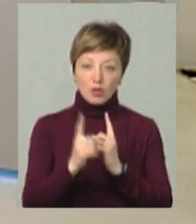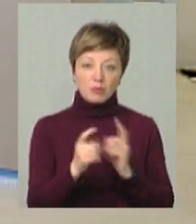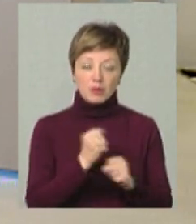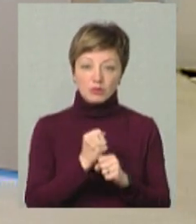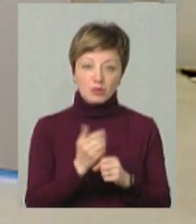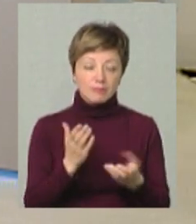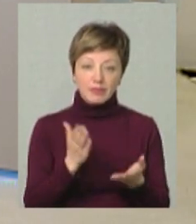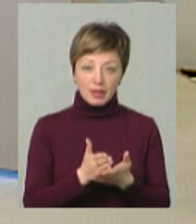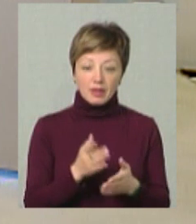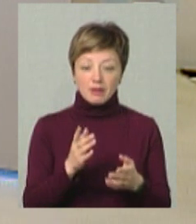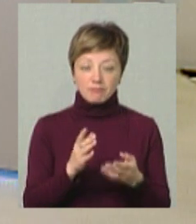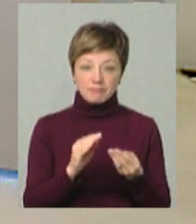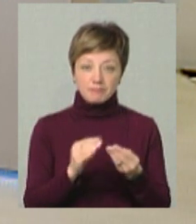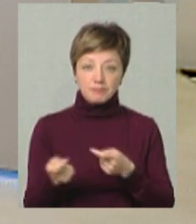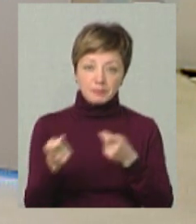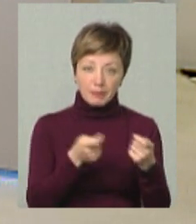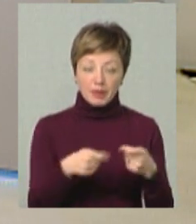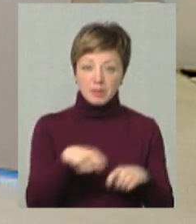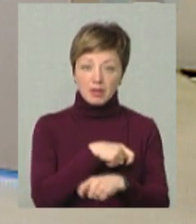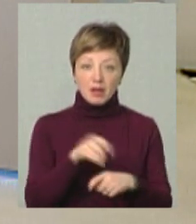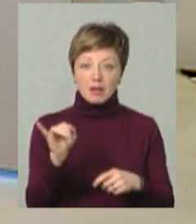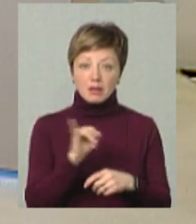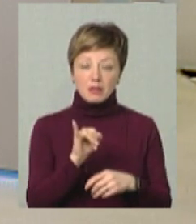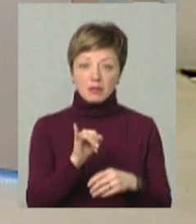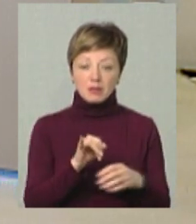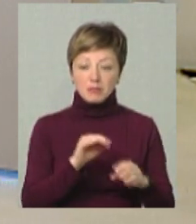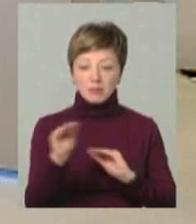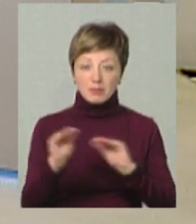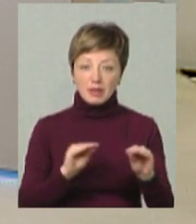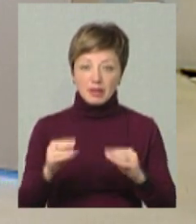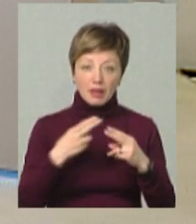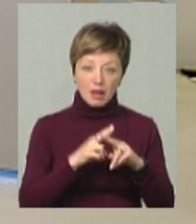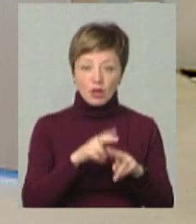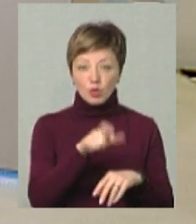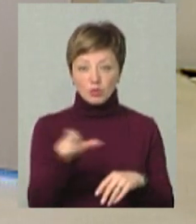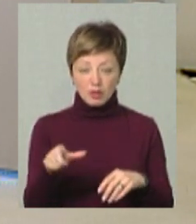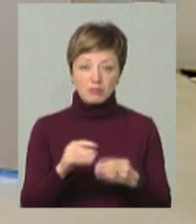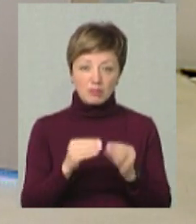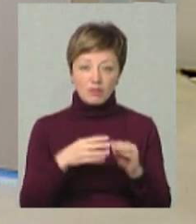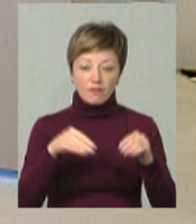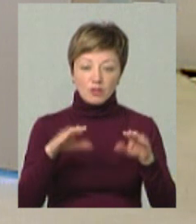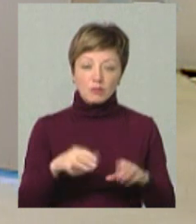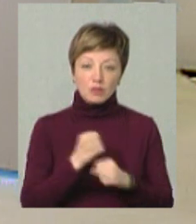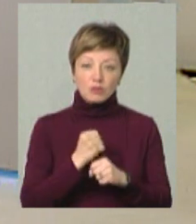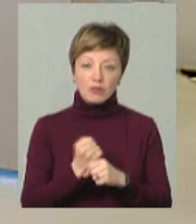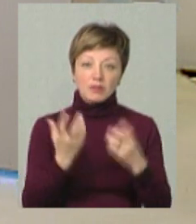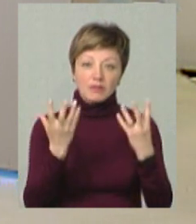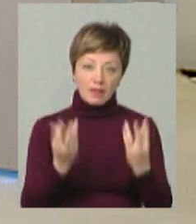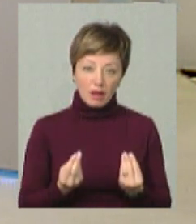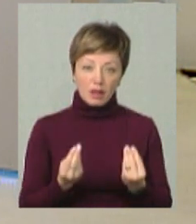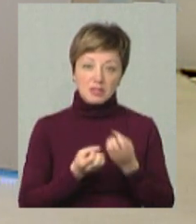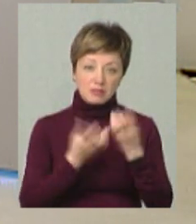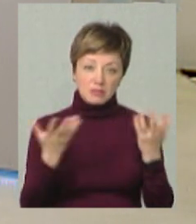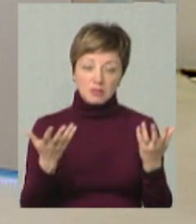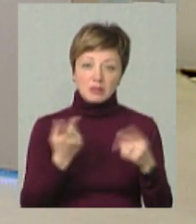працюємо, є і, скажімо, підвезення матеріалу, якесь передислокування техніки і людей, тому, якби, вирішили працювати, все ж таки, в білий день